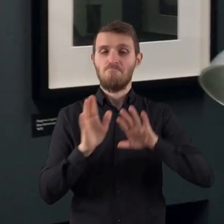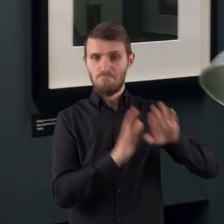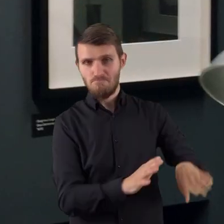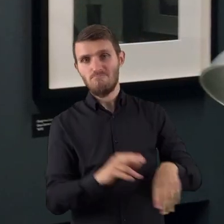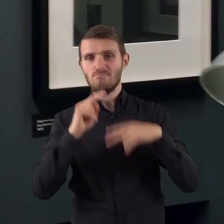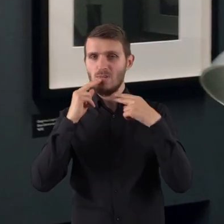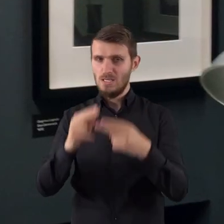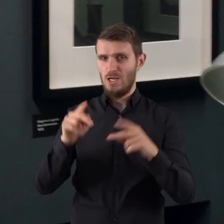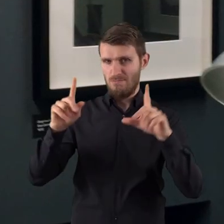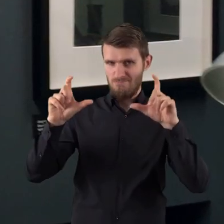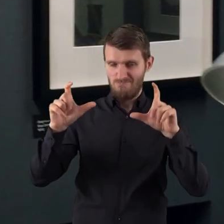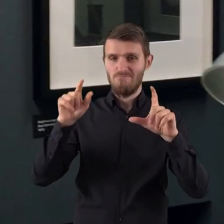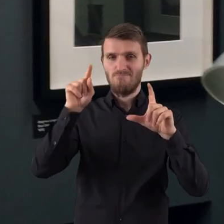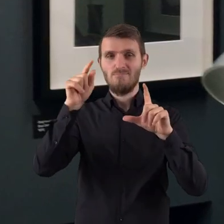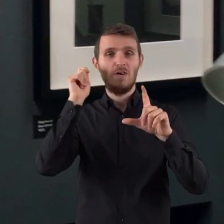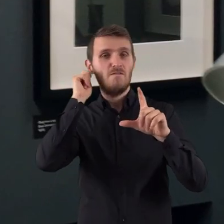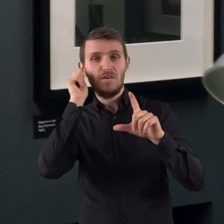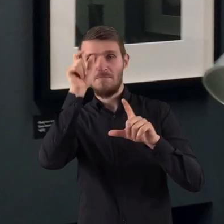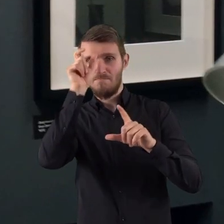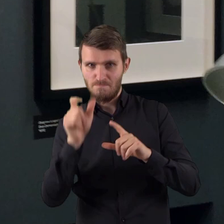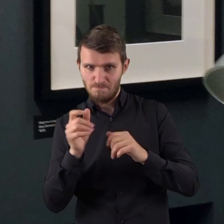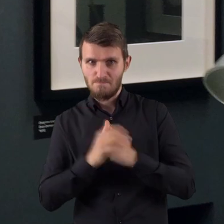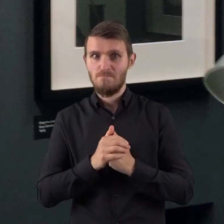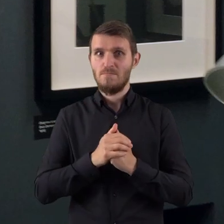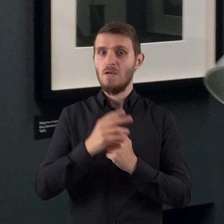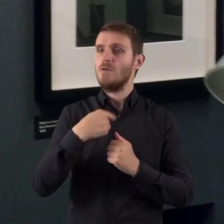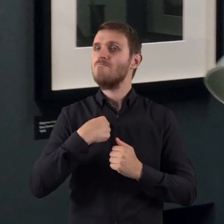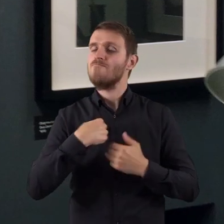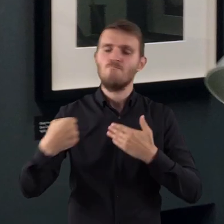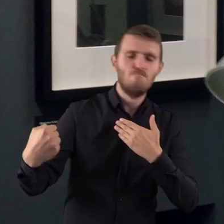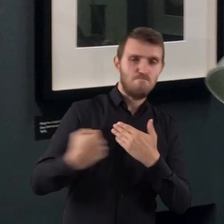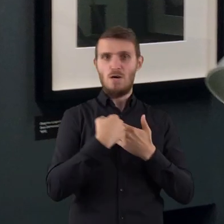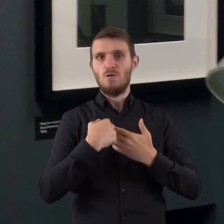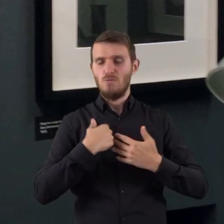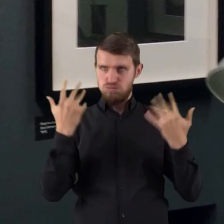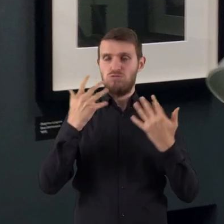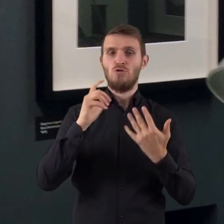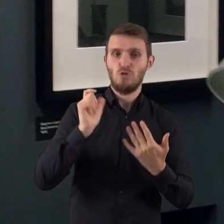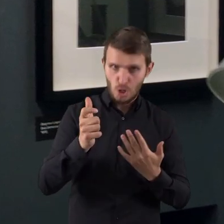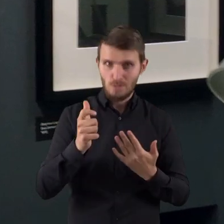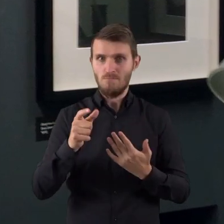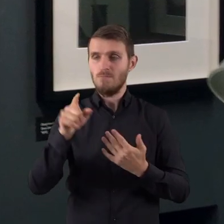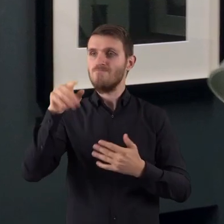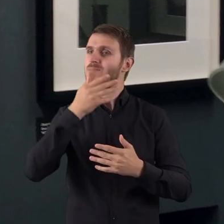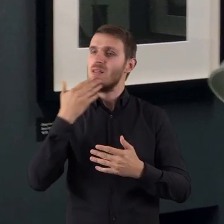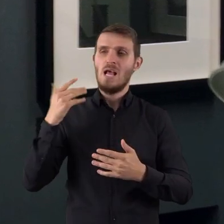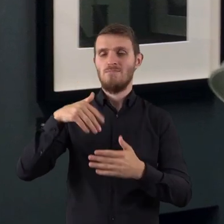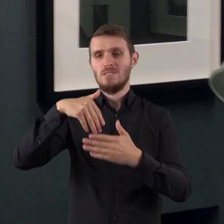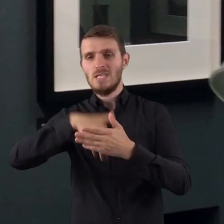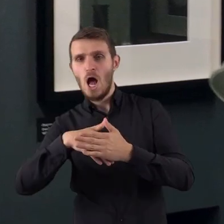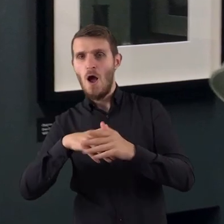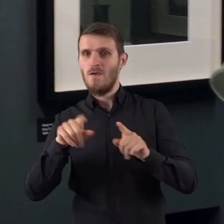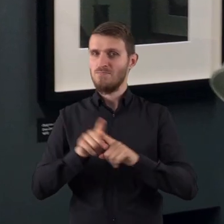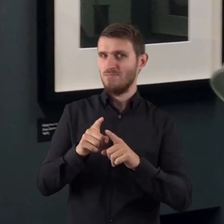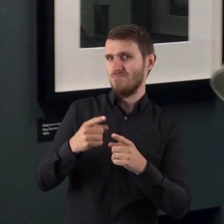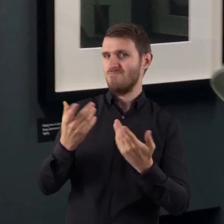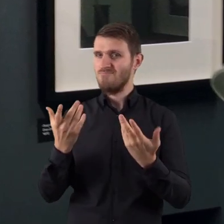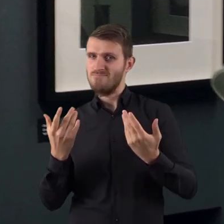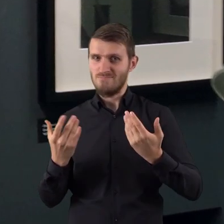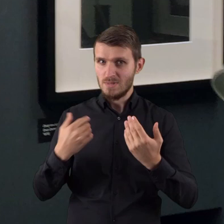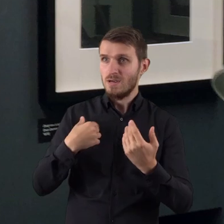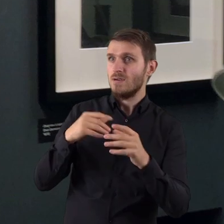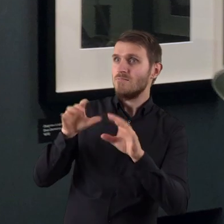Wracając do bohaterki tej fotografii, uderza mnie w niej zupełny brak dziewczęcej kokieterii.